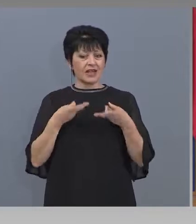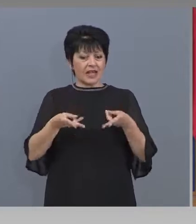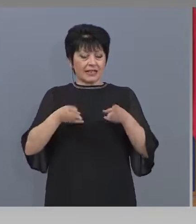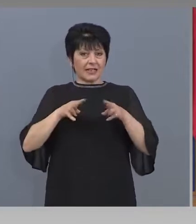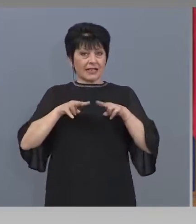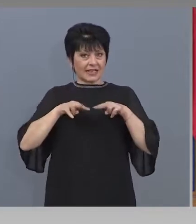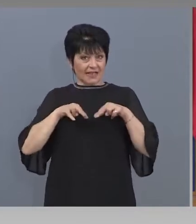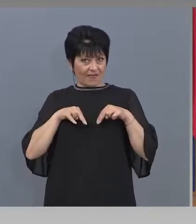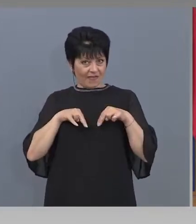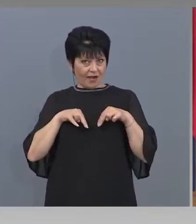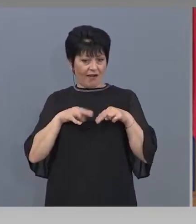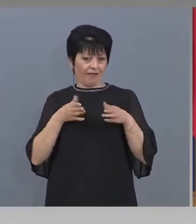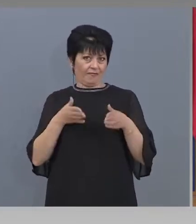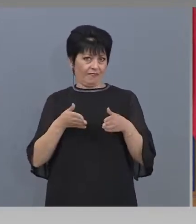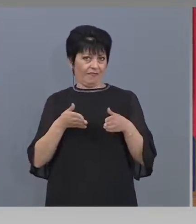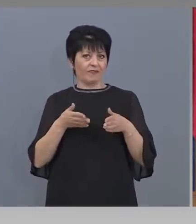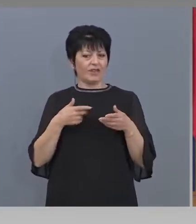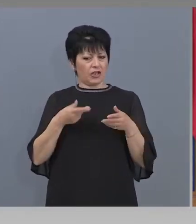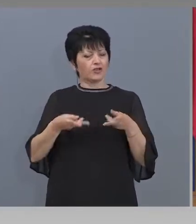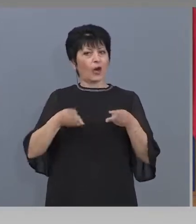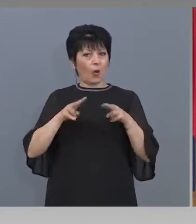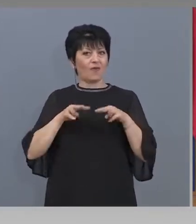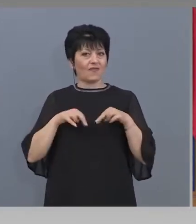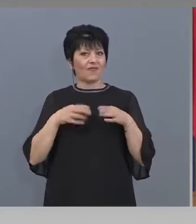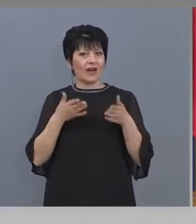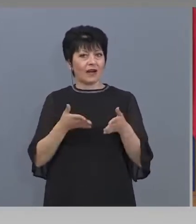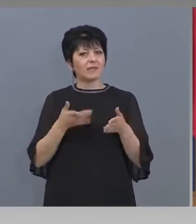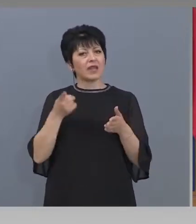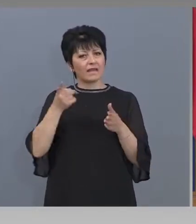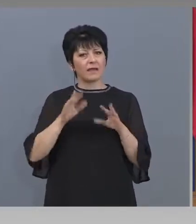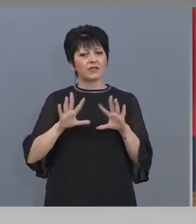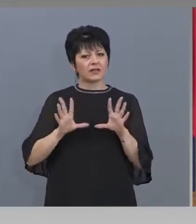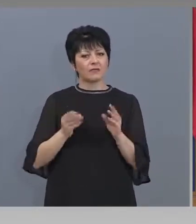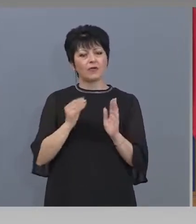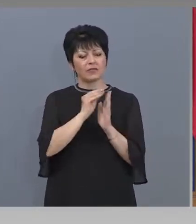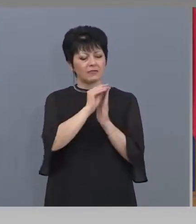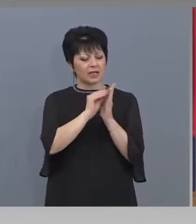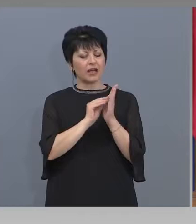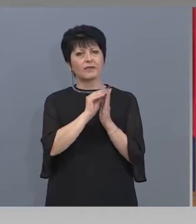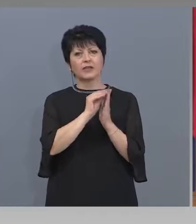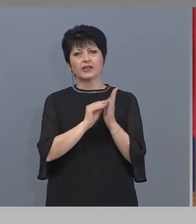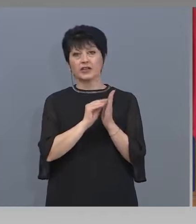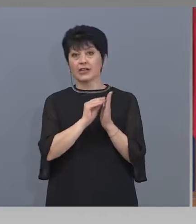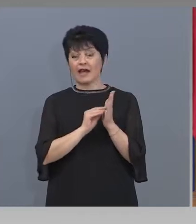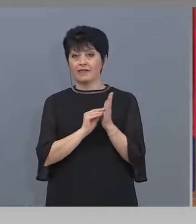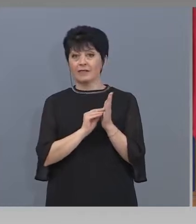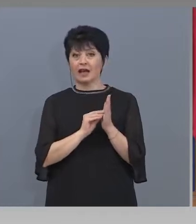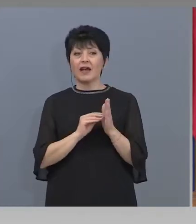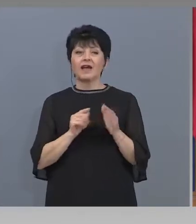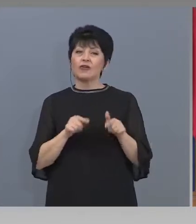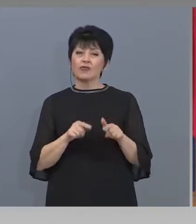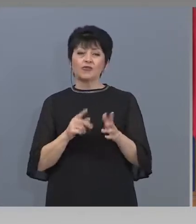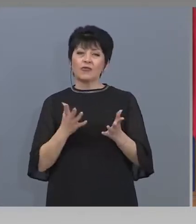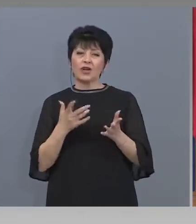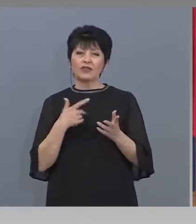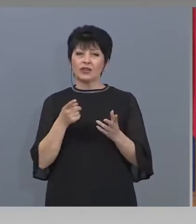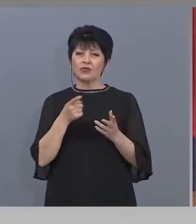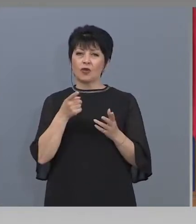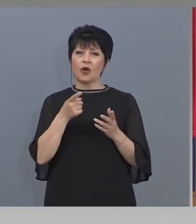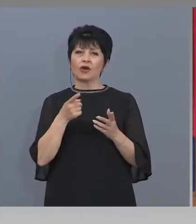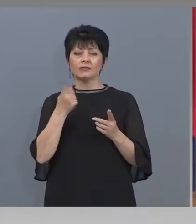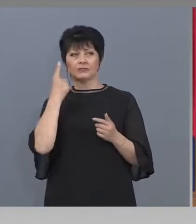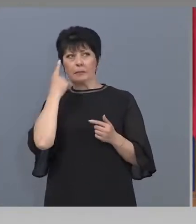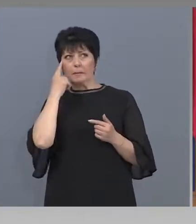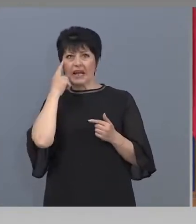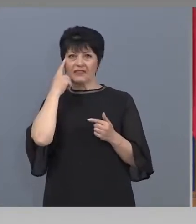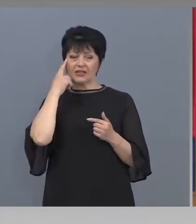методика, таквато обещане, ние автоматично ще го върнем и там вече почваме да преизчисляваме. Но това значи, че той е предвидил, че има пари да си изкара